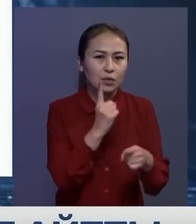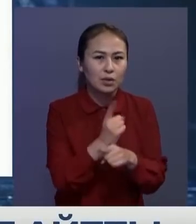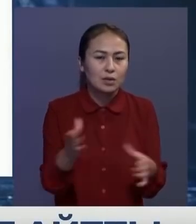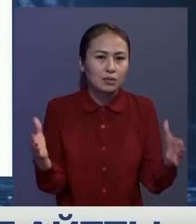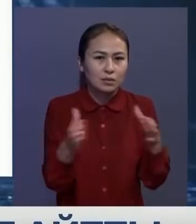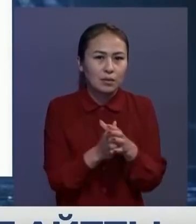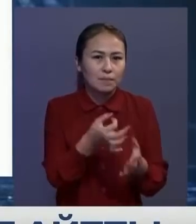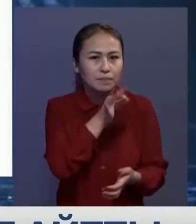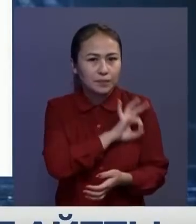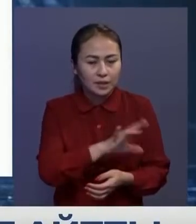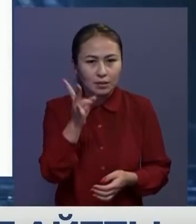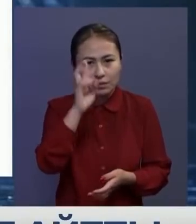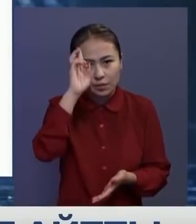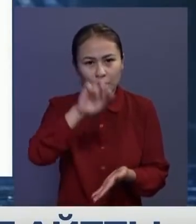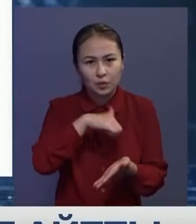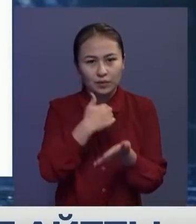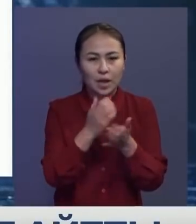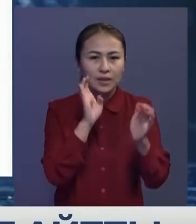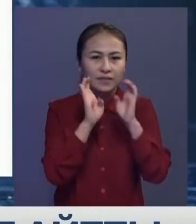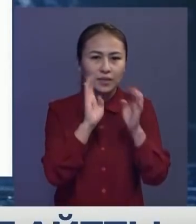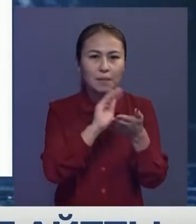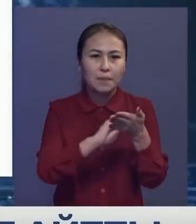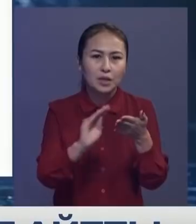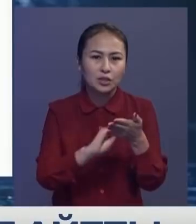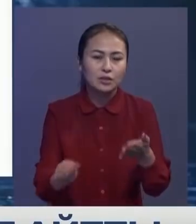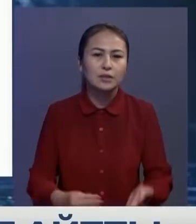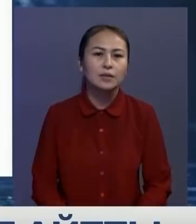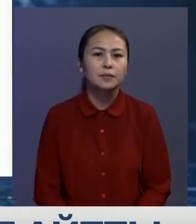біріктіру көректелінген мемлекет барысының түйттердегі парақшасында.